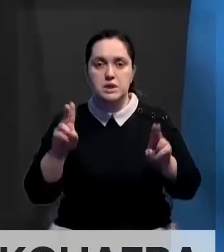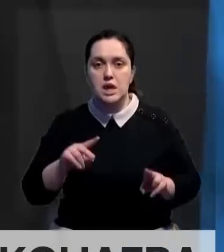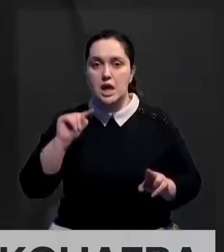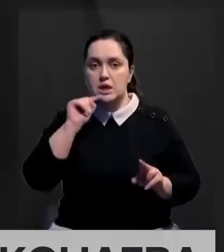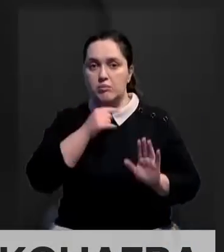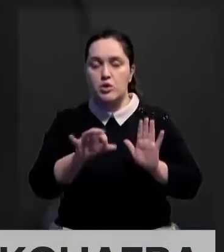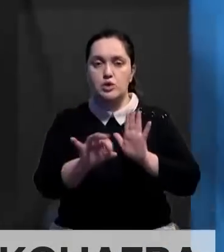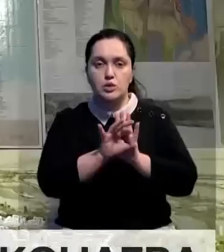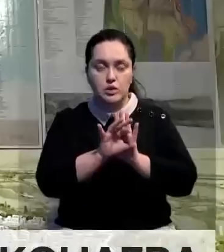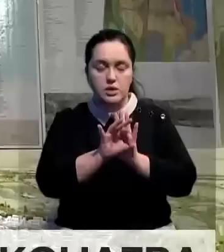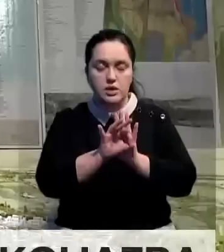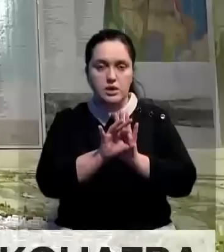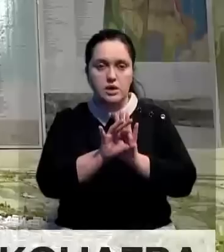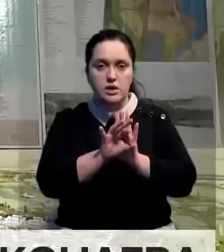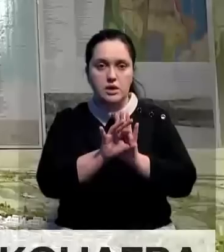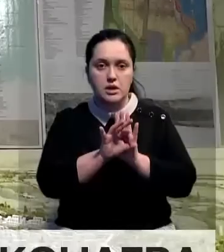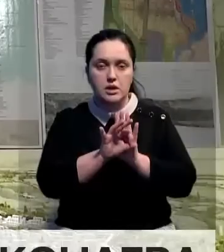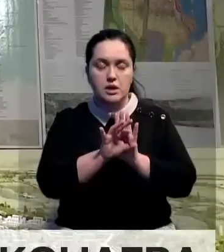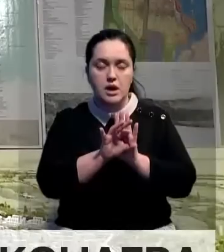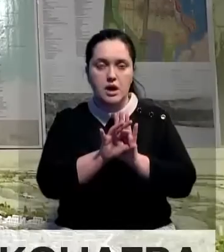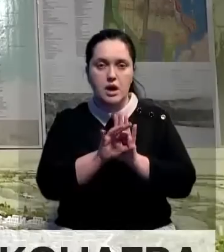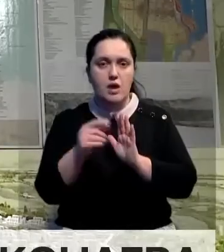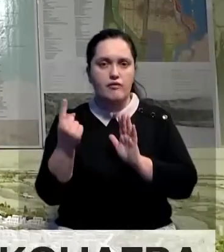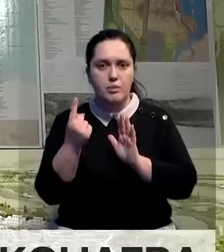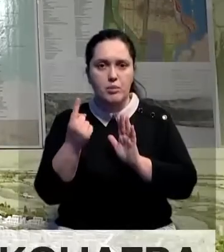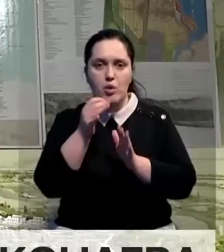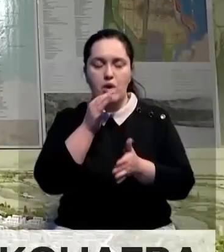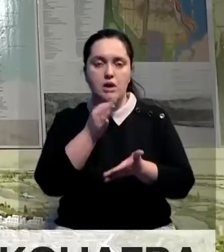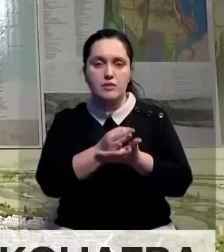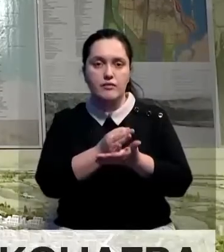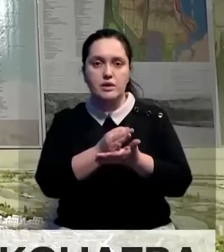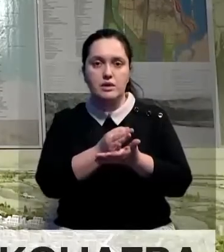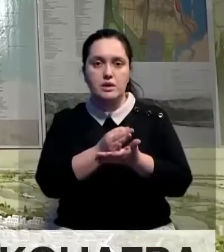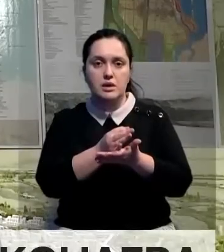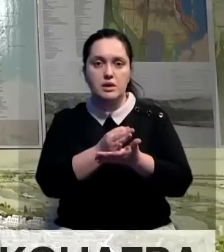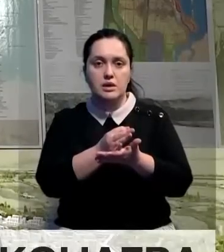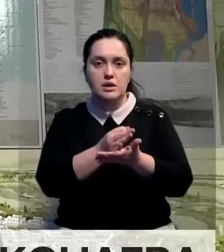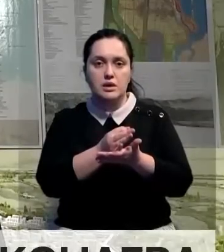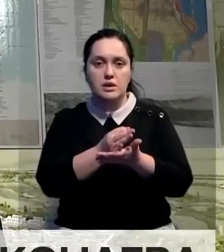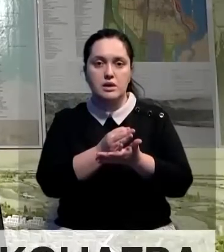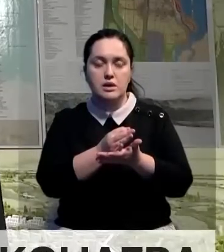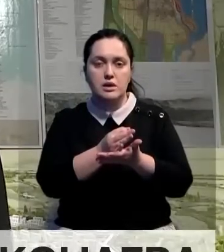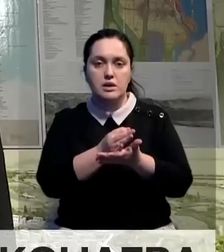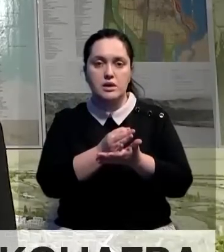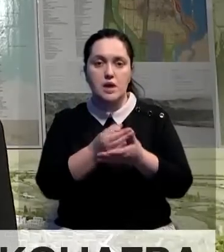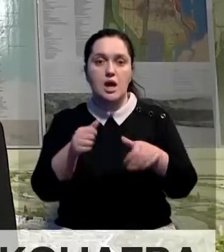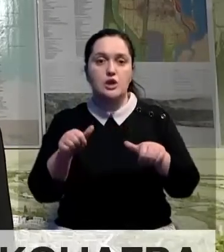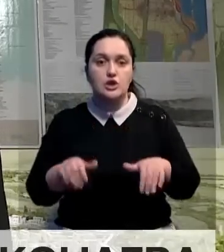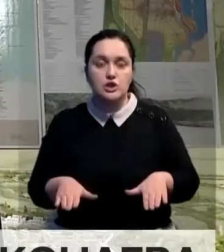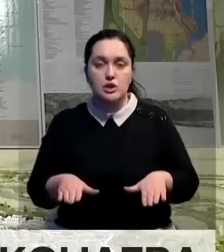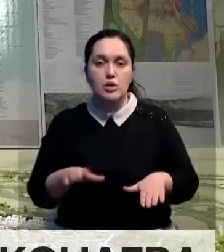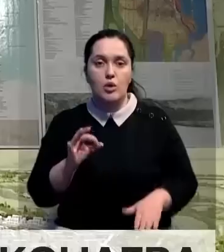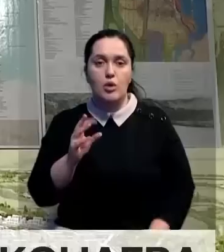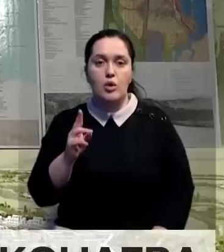зоны, которая планируется. Во-первых, ответ был таким, что решение о включении